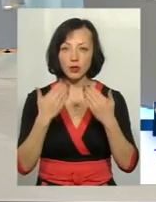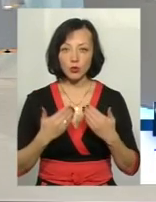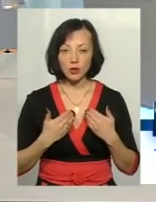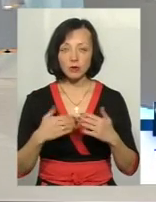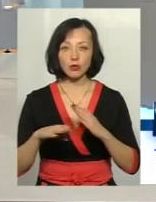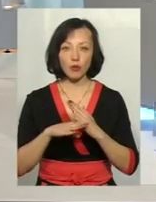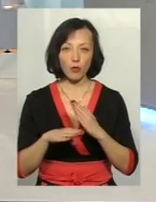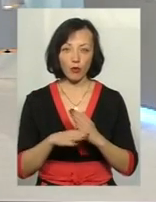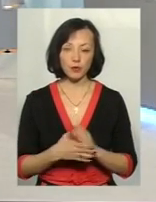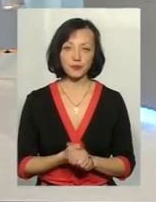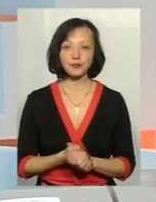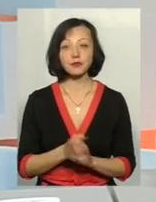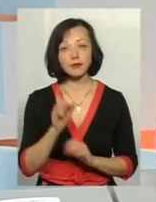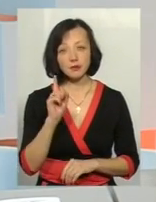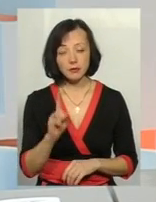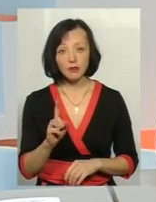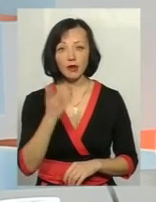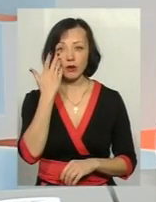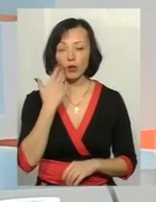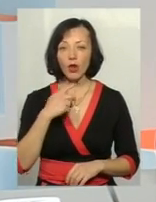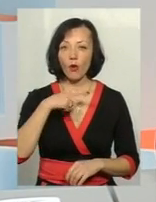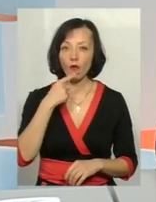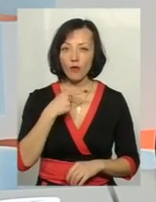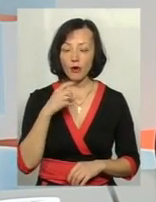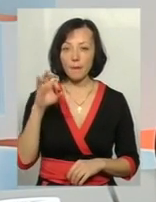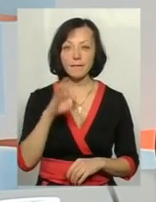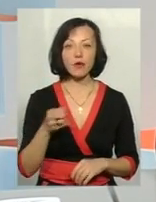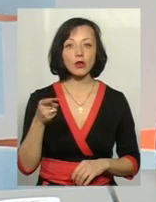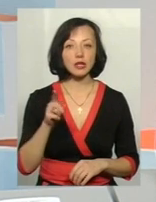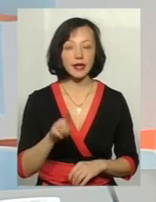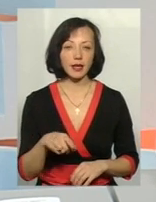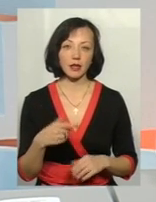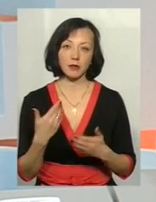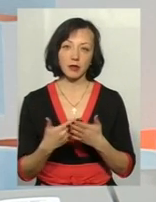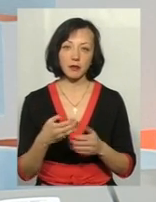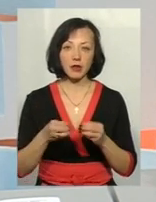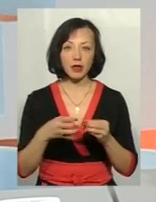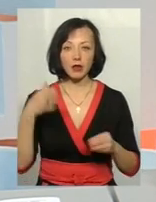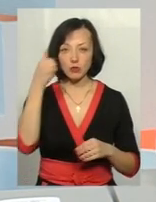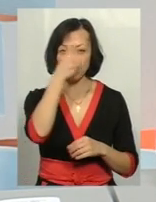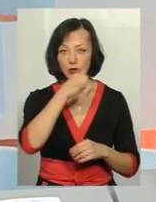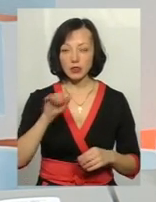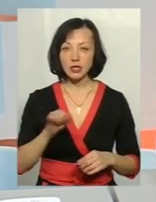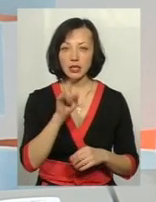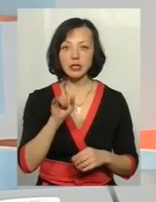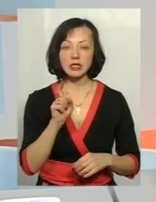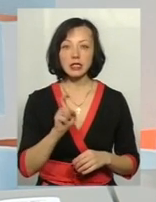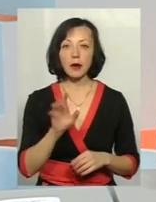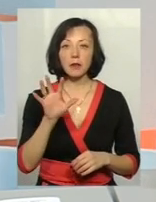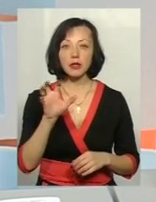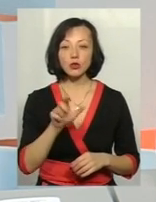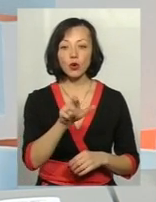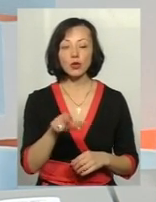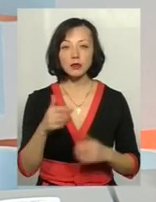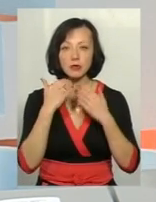нас за допомогою. Разом з тим, коли ми говоримо про те, що, скажімо, 2015 році із 500 осіб, які до нас звернулися,